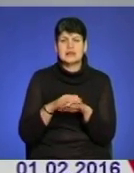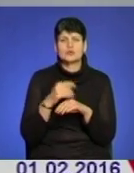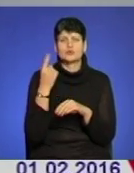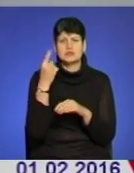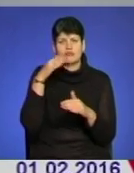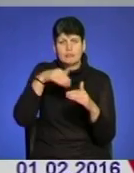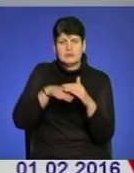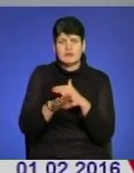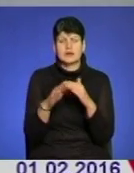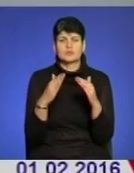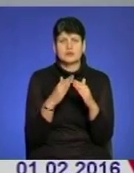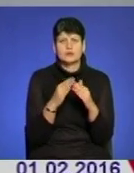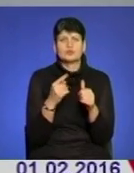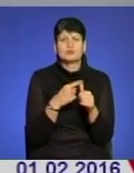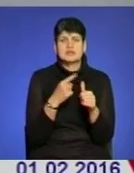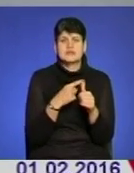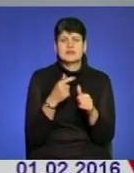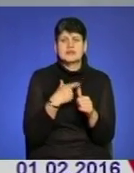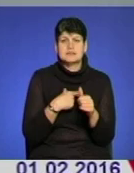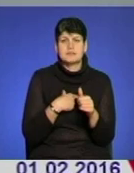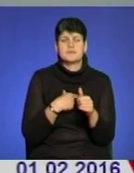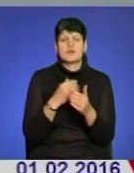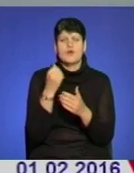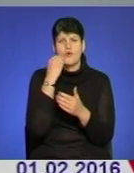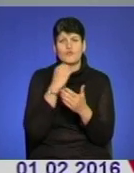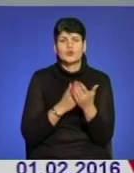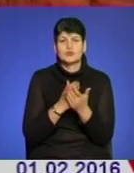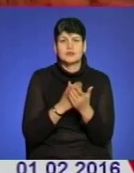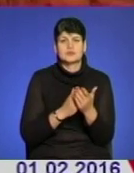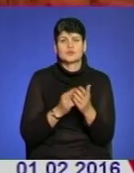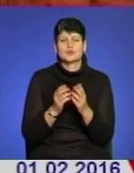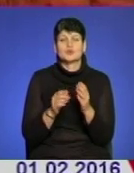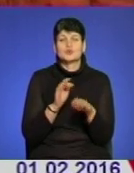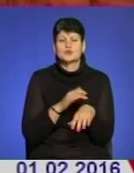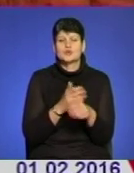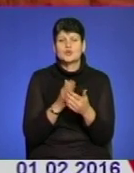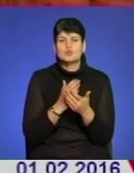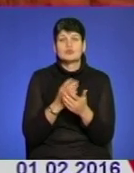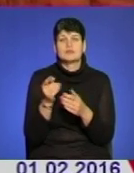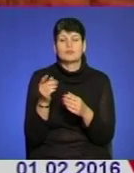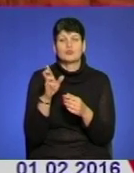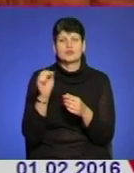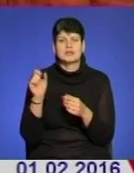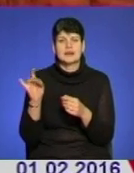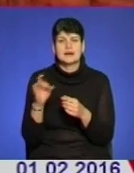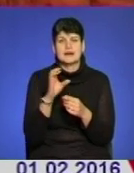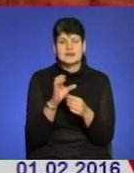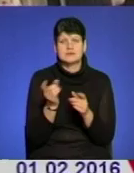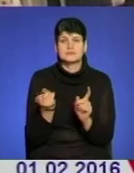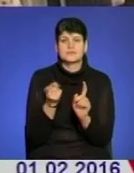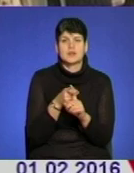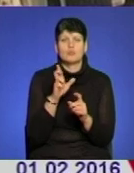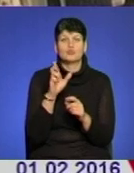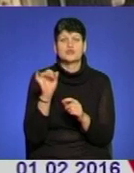підвалі будинку. Тому й називають себе волонтерською службою «Бункер-С». До тернопільських господин долучаються і Бучацькі.